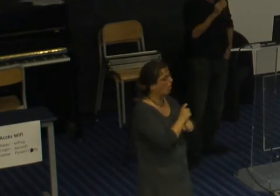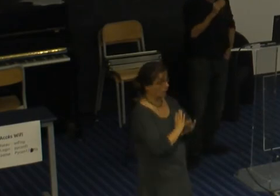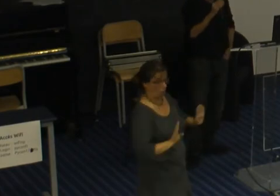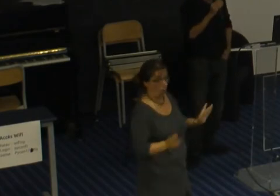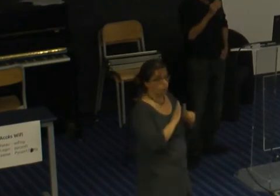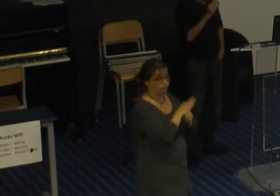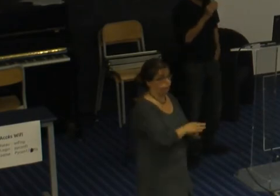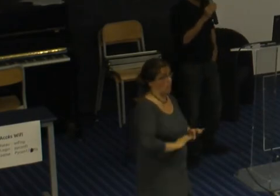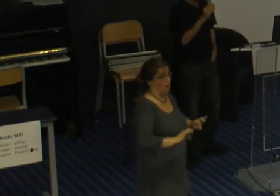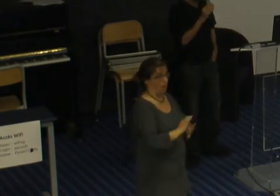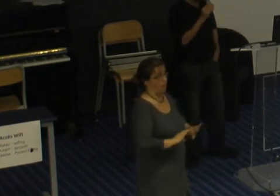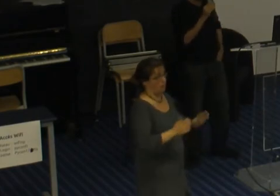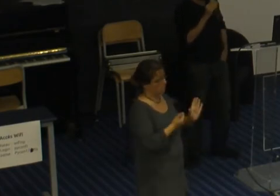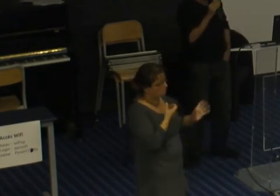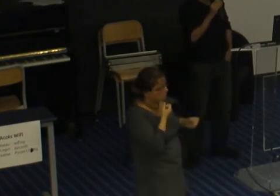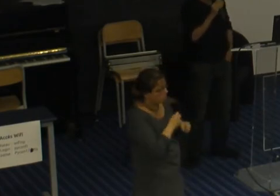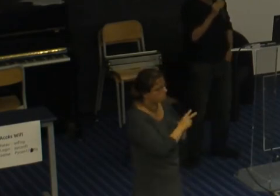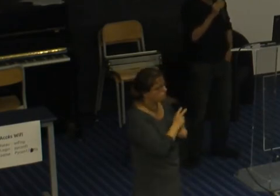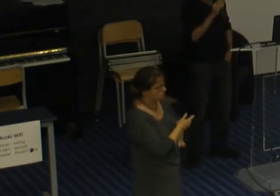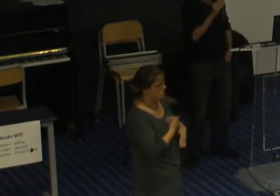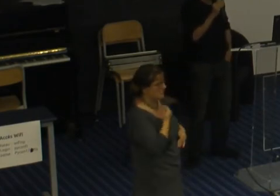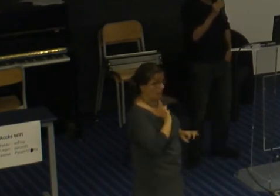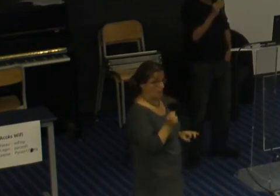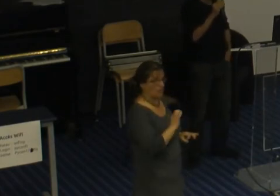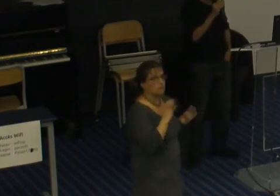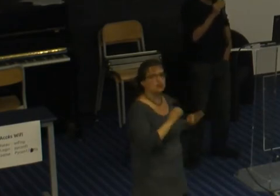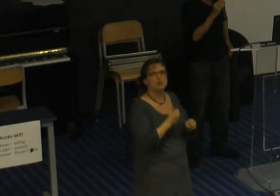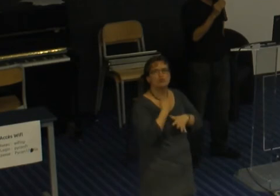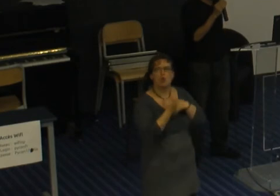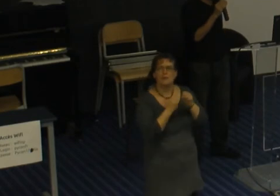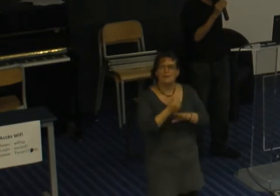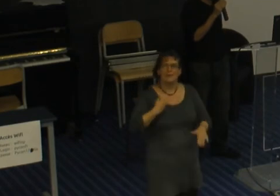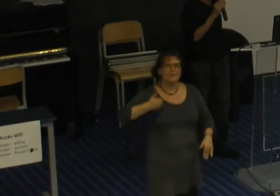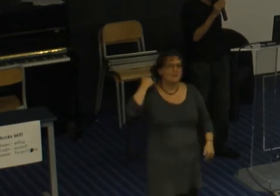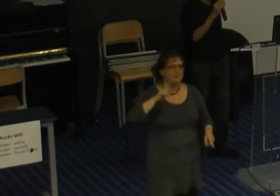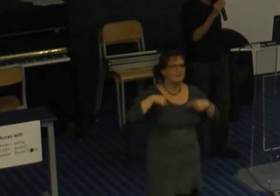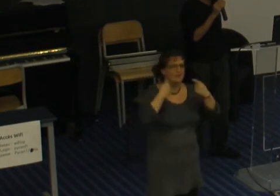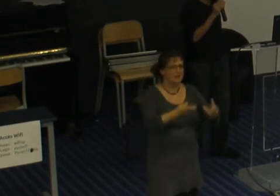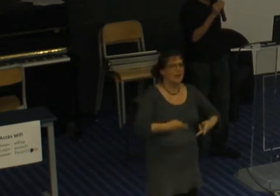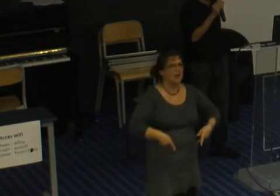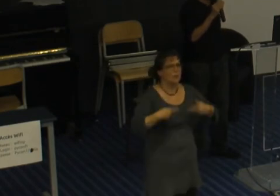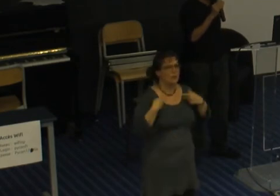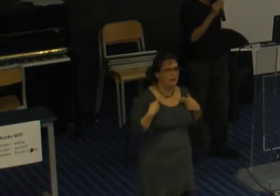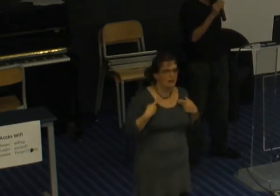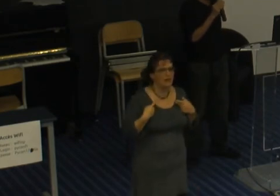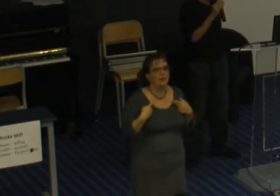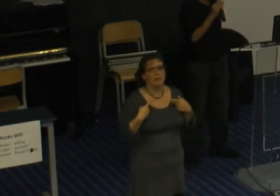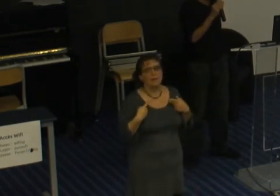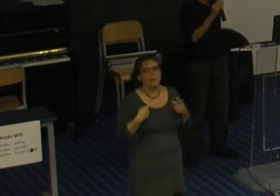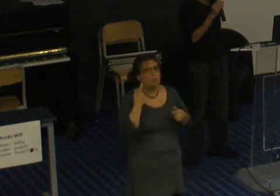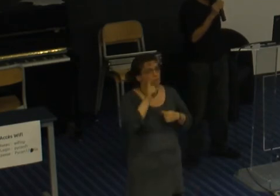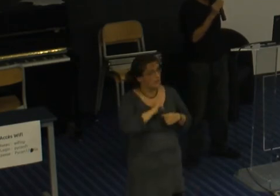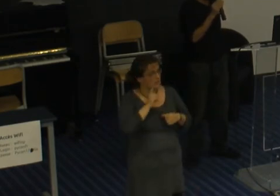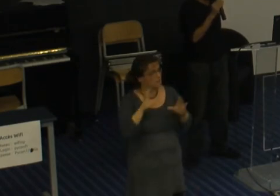qui vont blesser ou voilà moi j'étais très surpris il quelques années quand j'ai participé à un atelier Rise Girl en tant que mentor c'était de